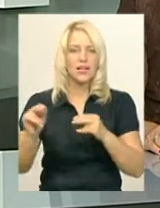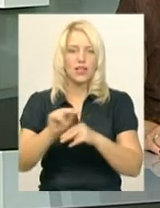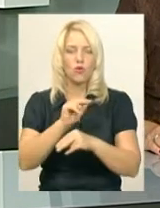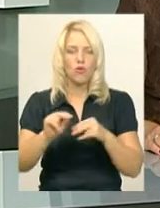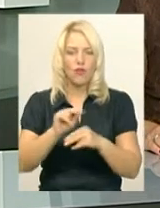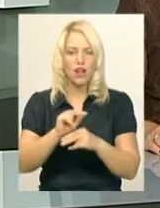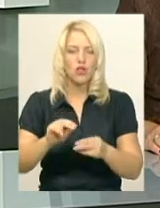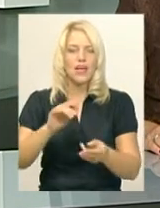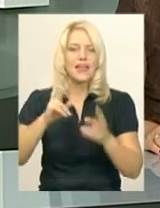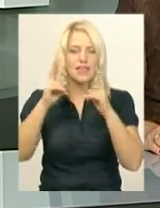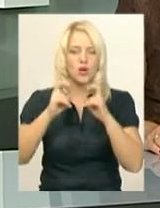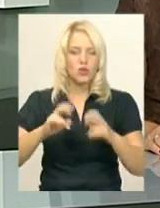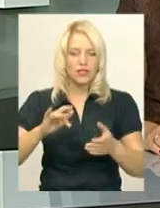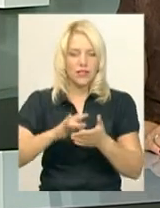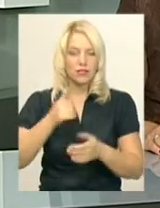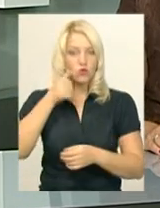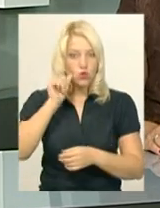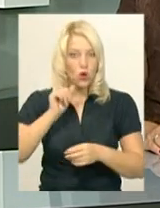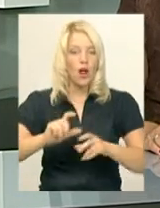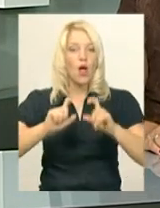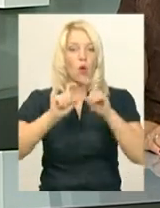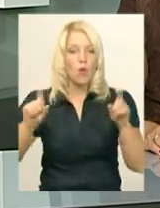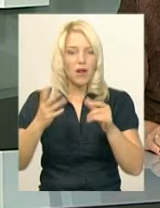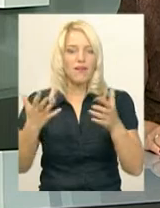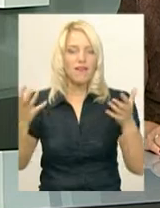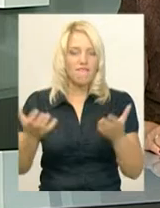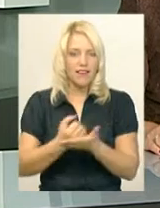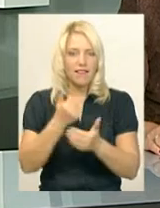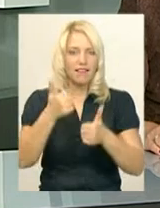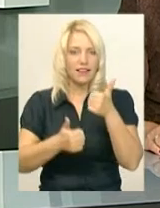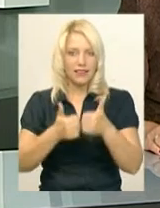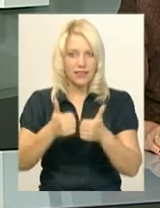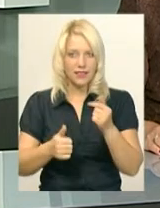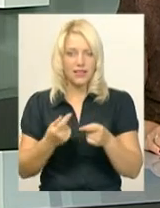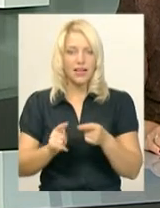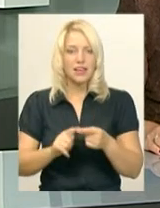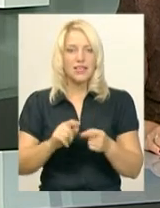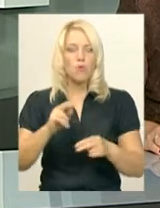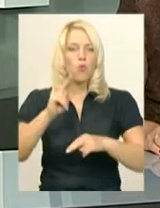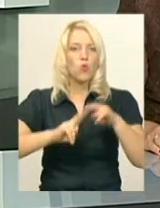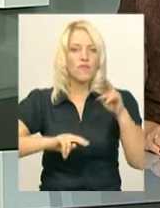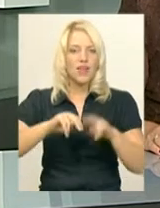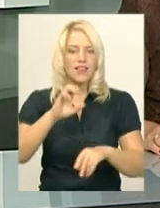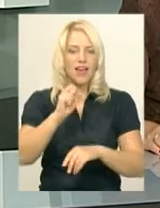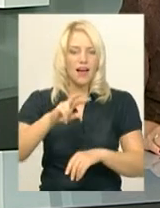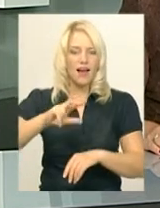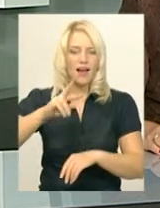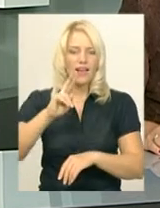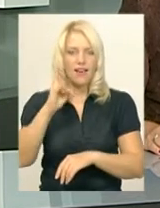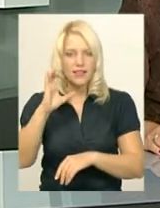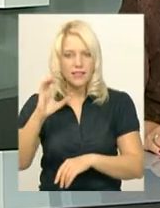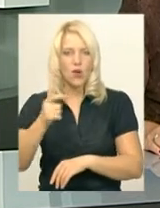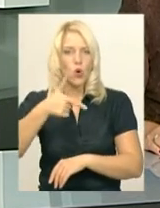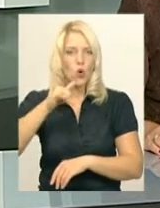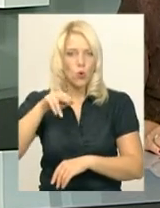центру. Вчора компанія, яка виграла тендер на його зведення, це товариста з обмеженою відповідальністю «Будівельний альянс груп». Забила